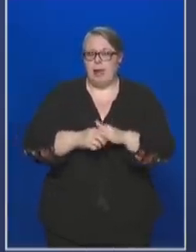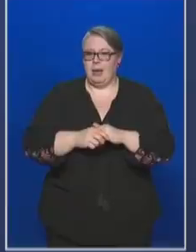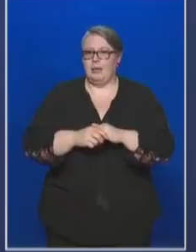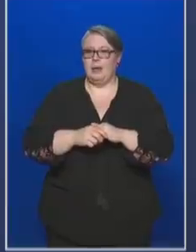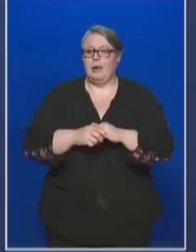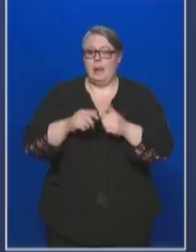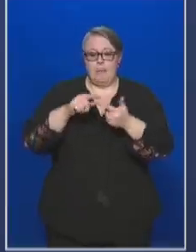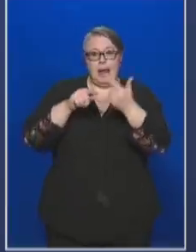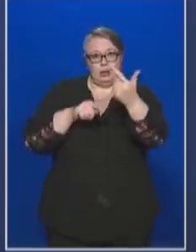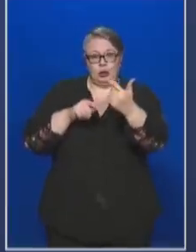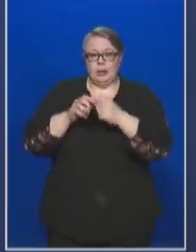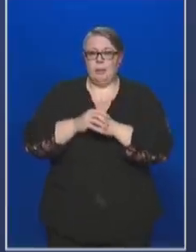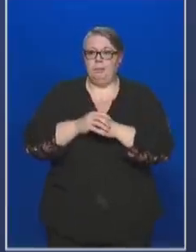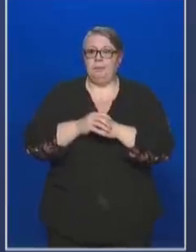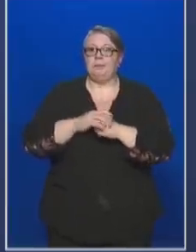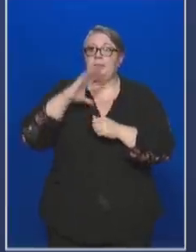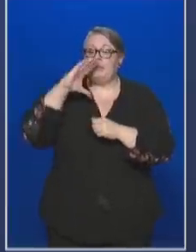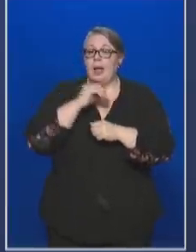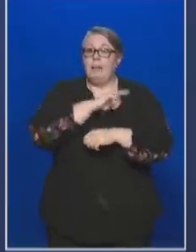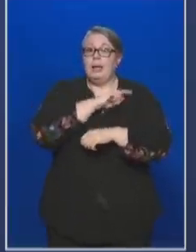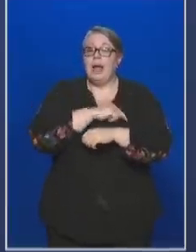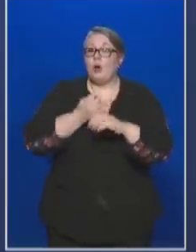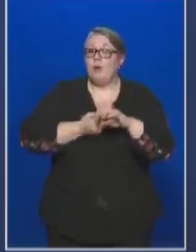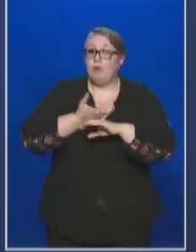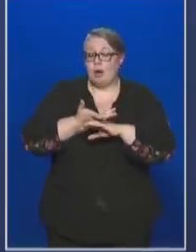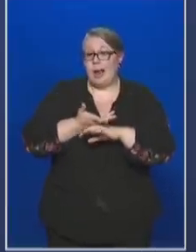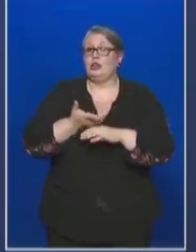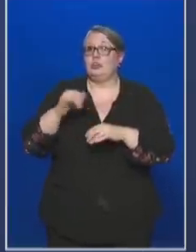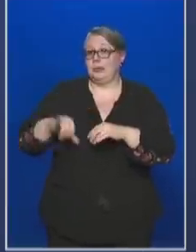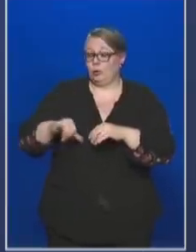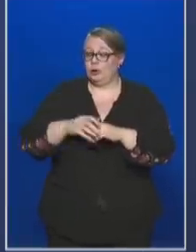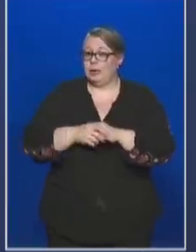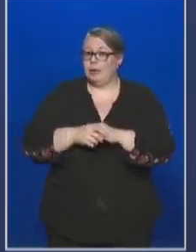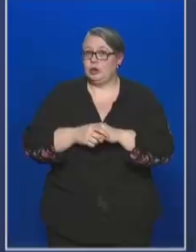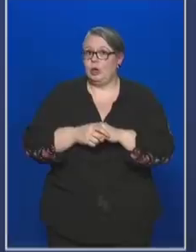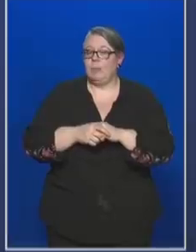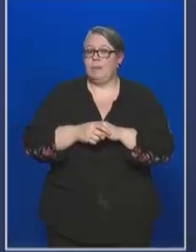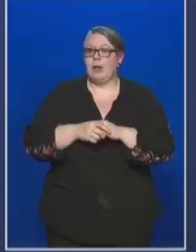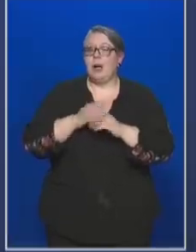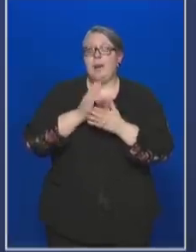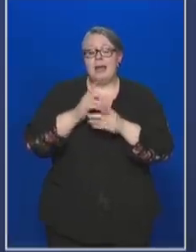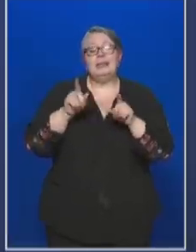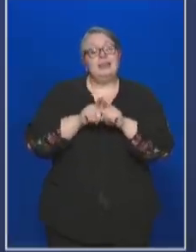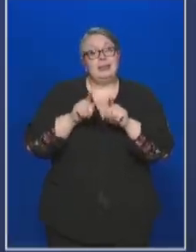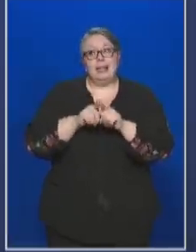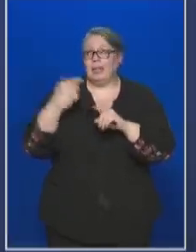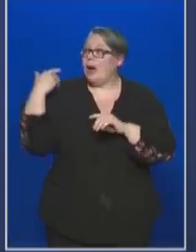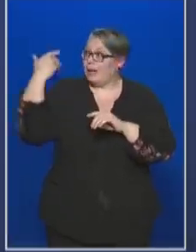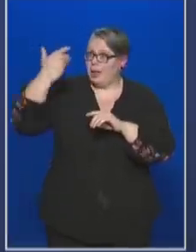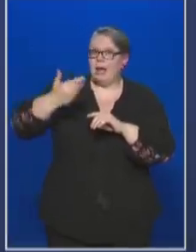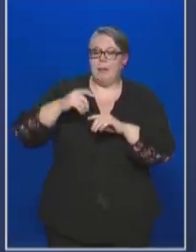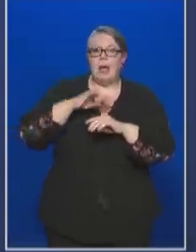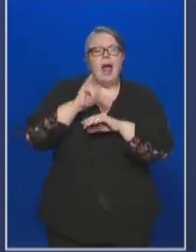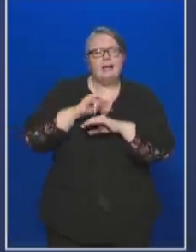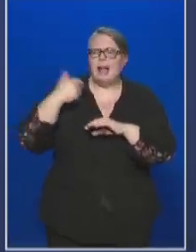a másik része pedig a humán erőforrásnak a biztosítása, amely már szintén régebben,